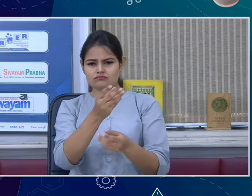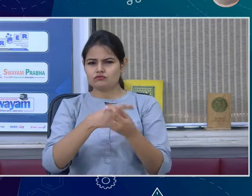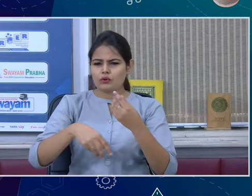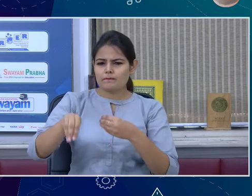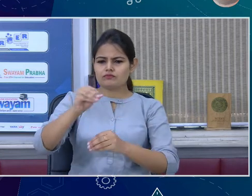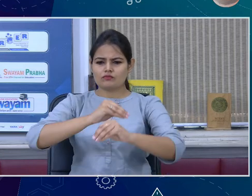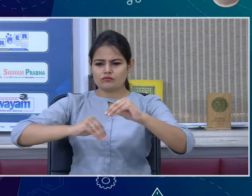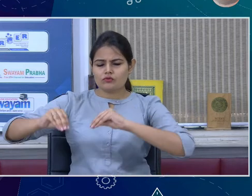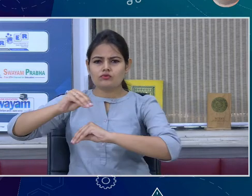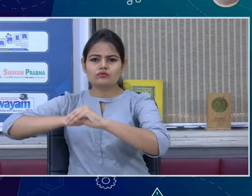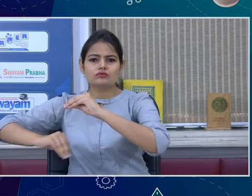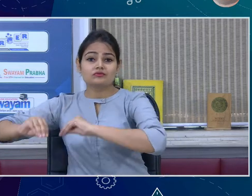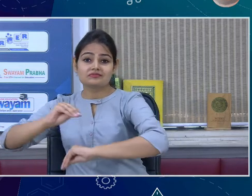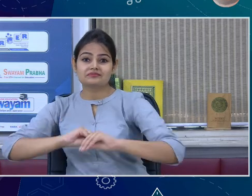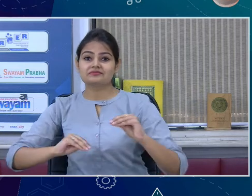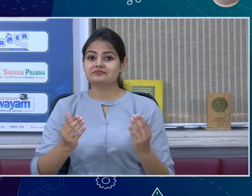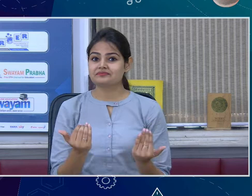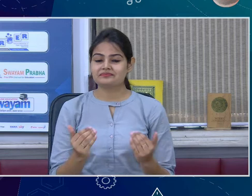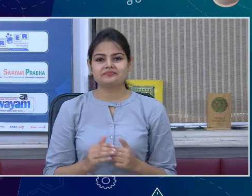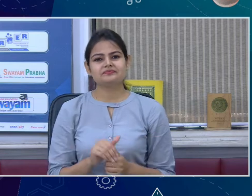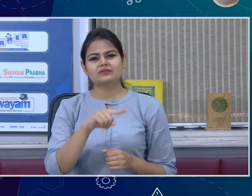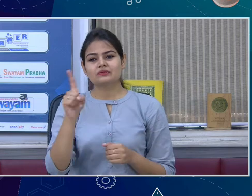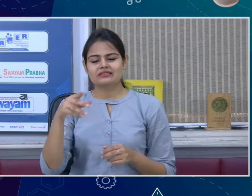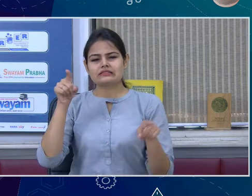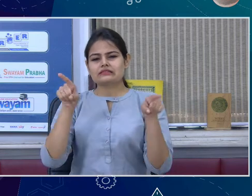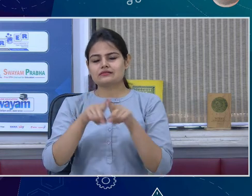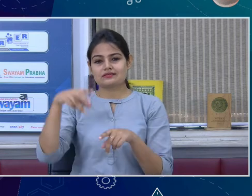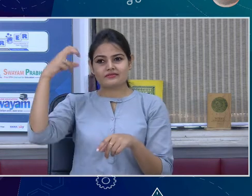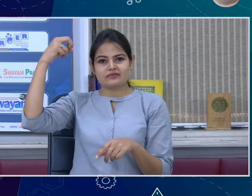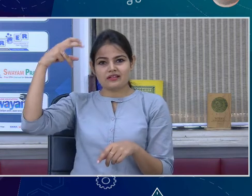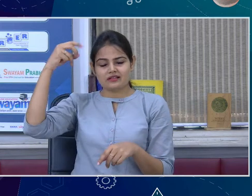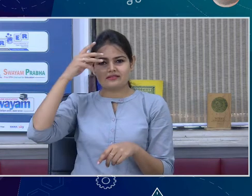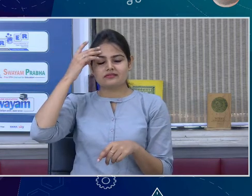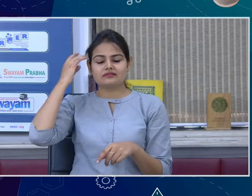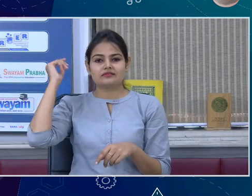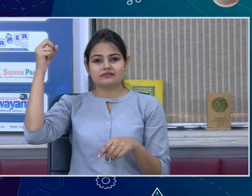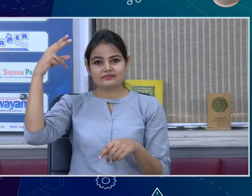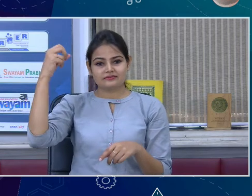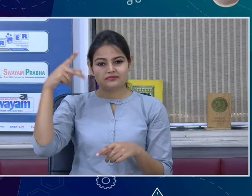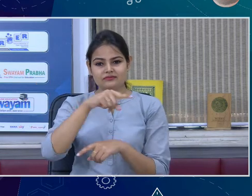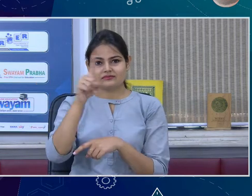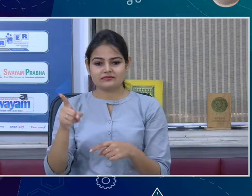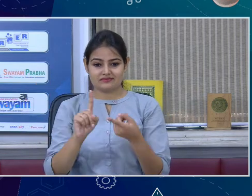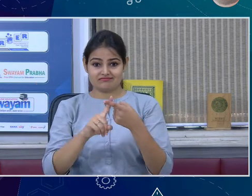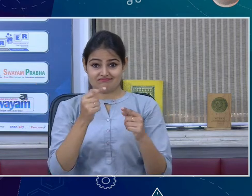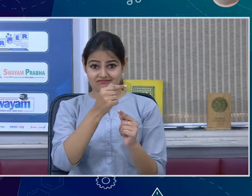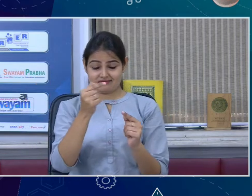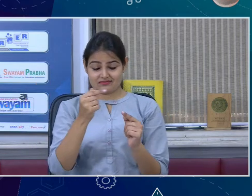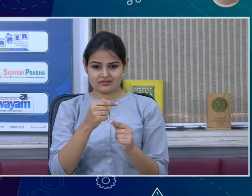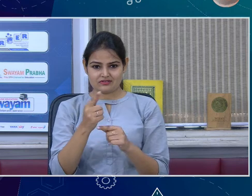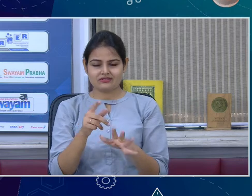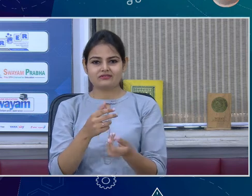to move. So the moment they get this potential of electricity, which comes to electrons, they translate, they need